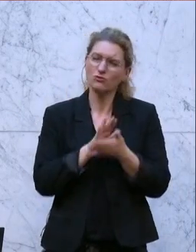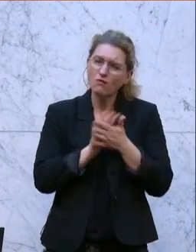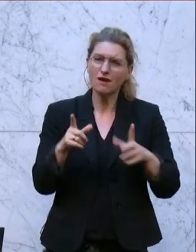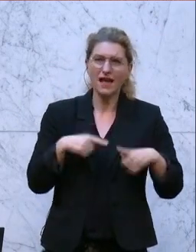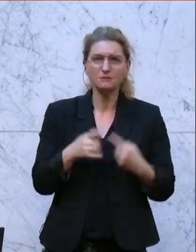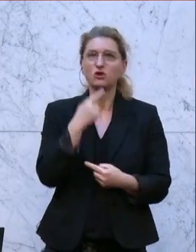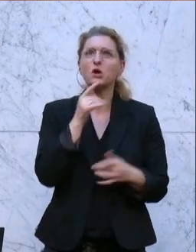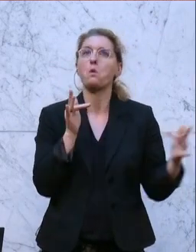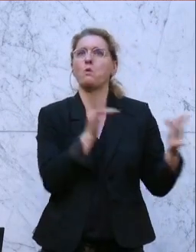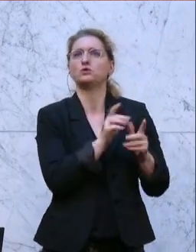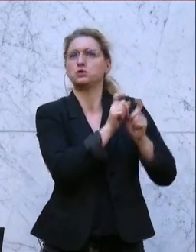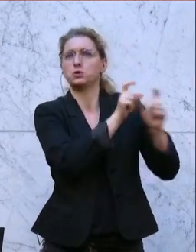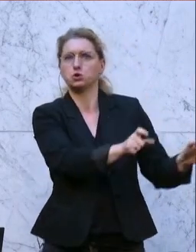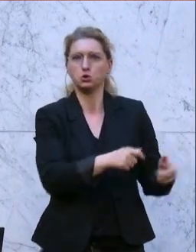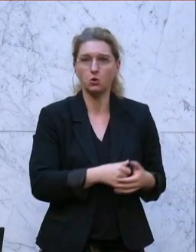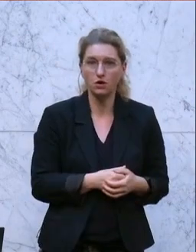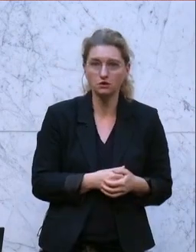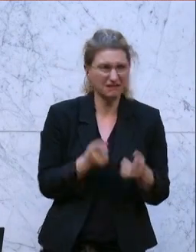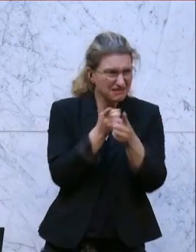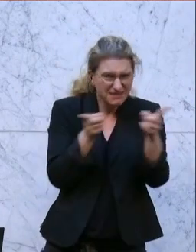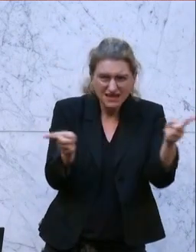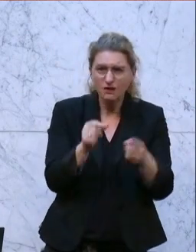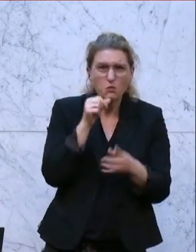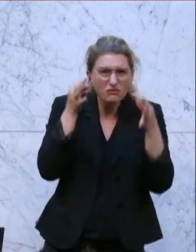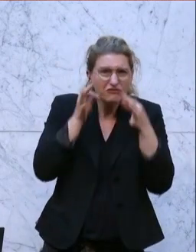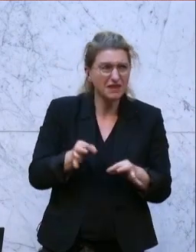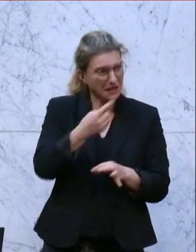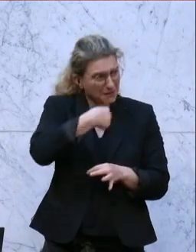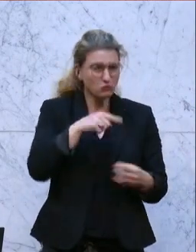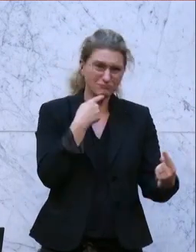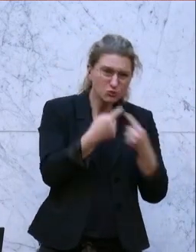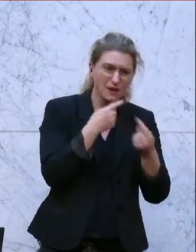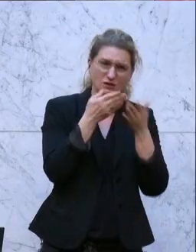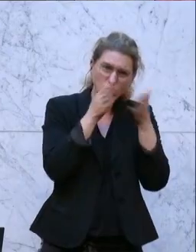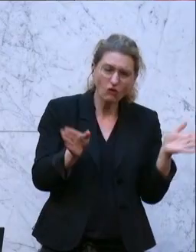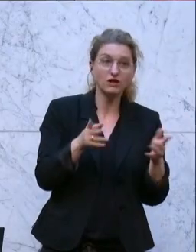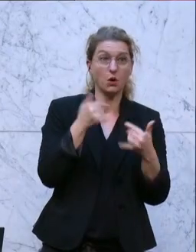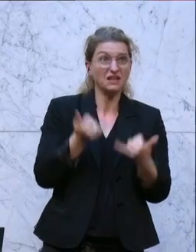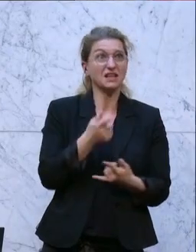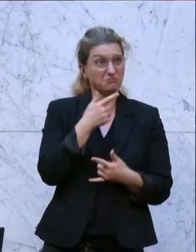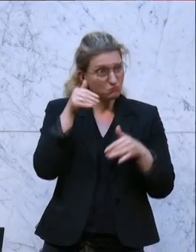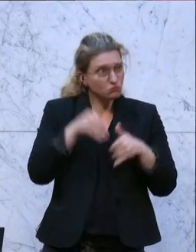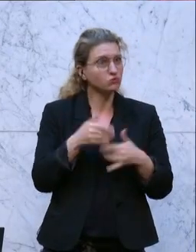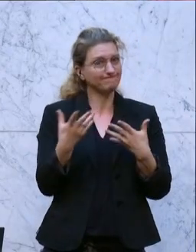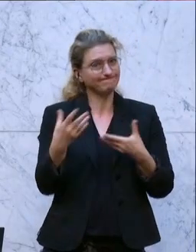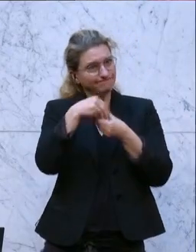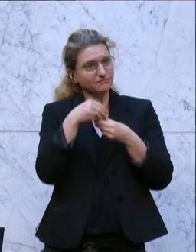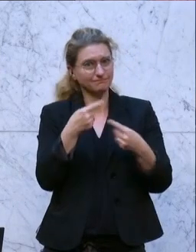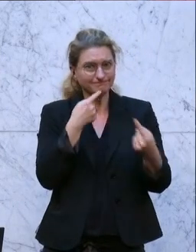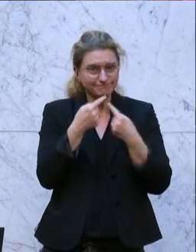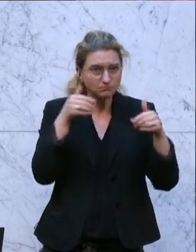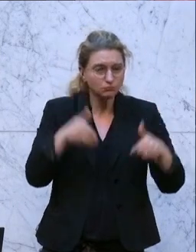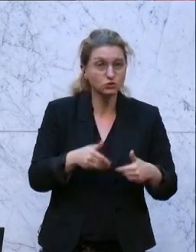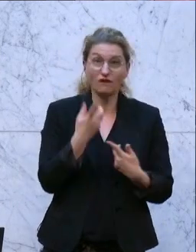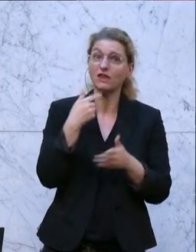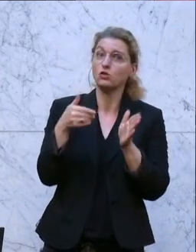die Opposition ist schuld. Ihr seid unfähig, mit uns darüber zu reden. Und ihr müsst darauf eingehen. Und dazu werden wir euch wenn